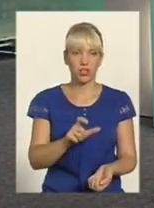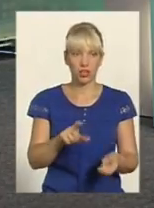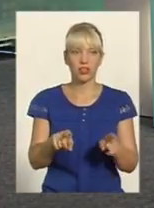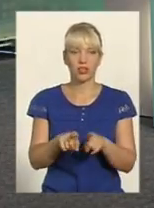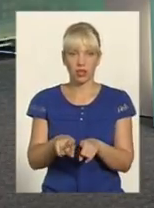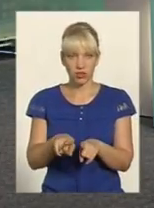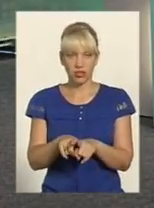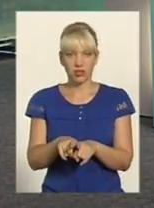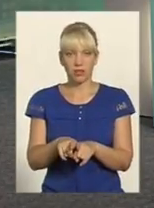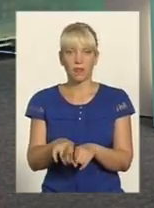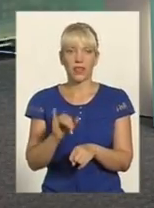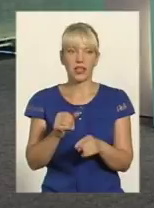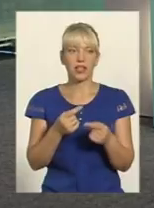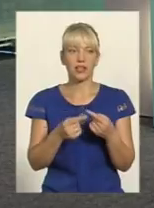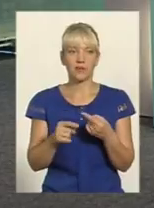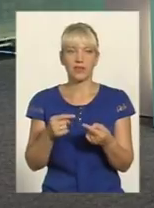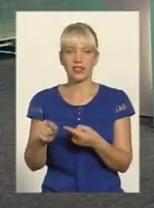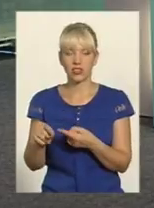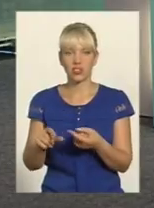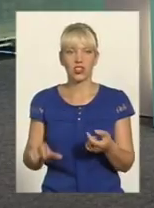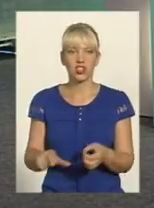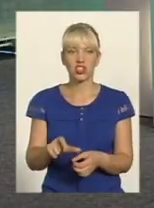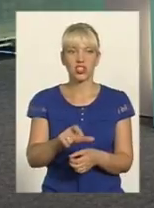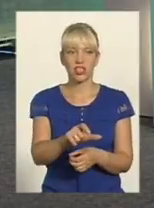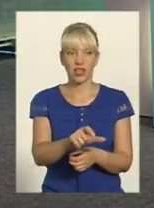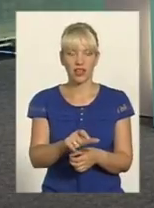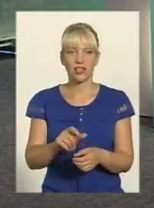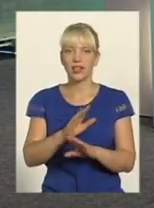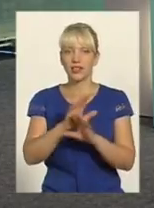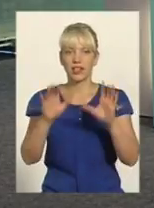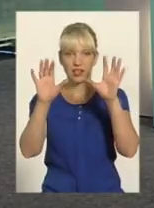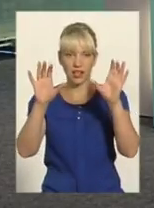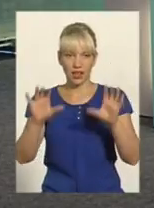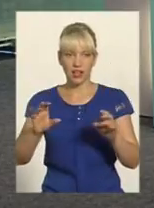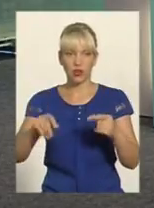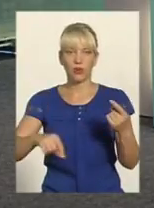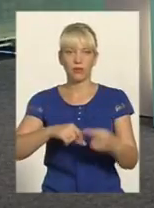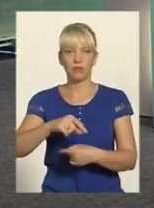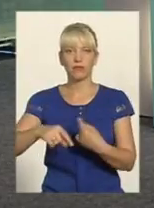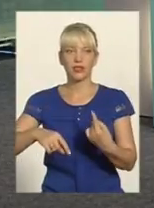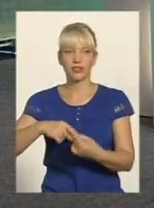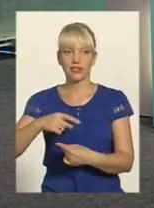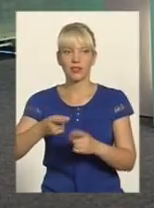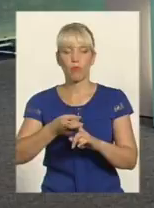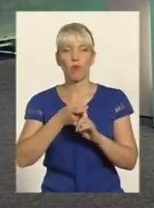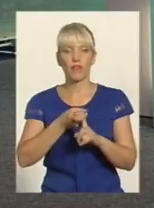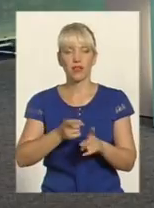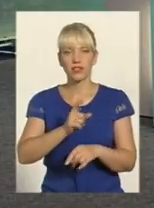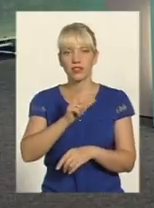і інші шляхи нелегального бізнесу, пов'язані з